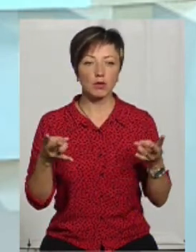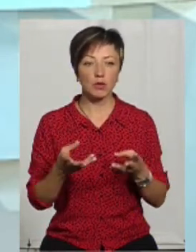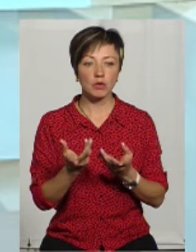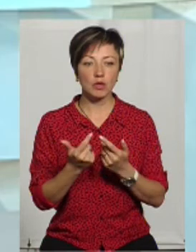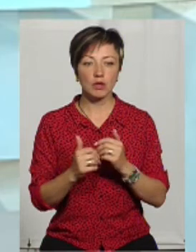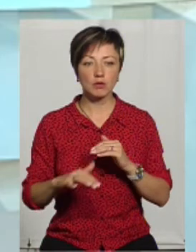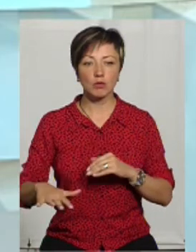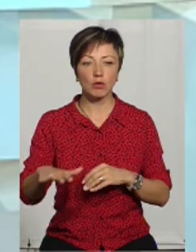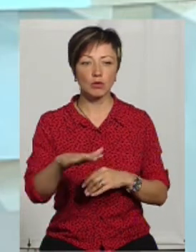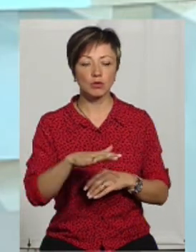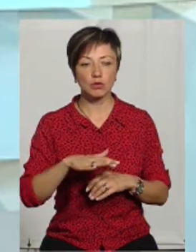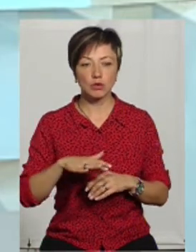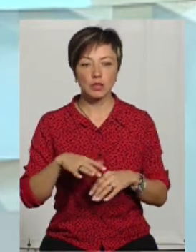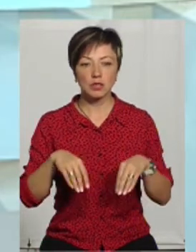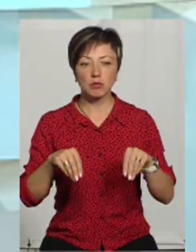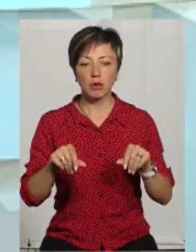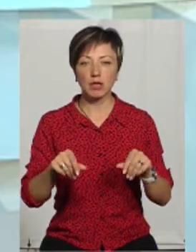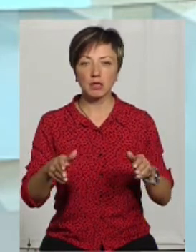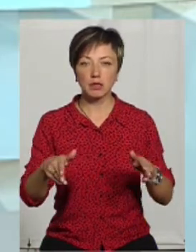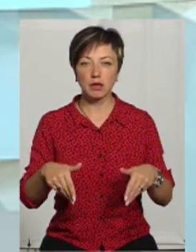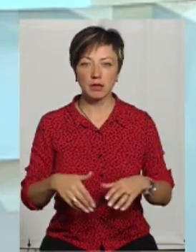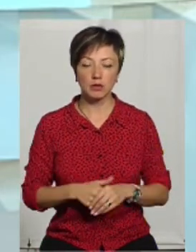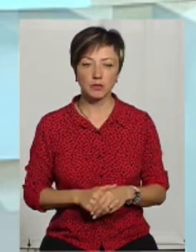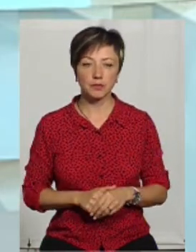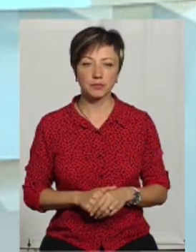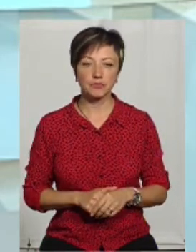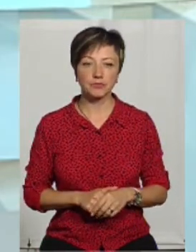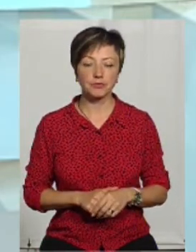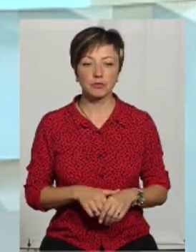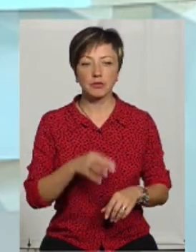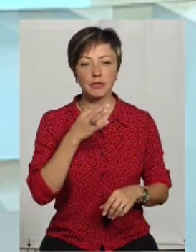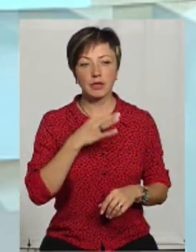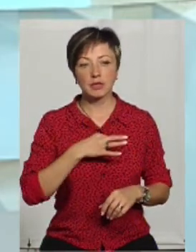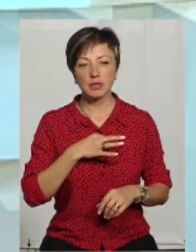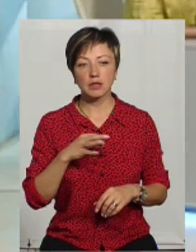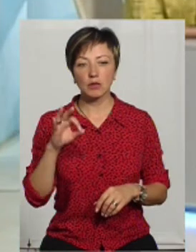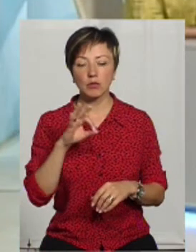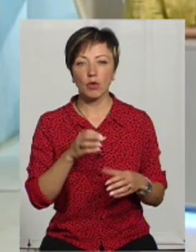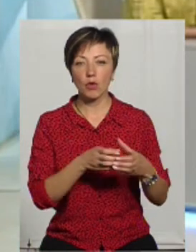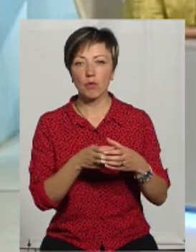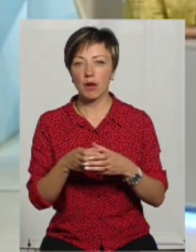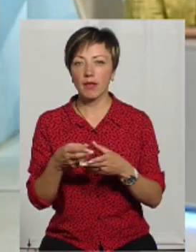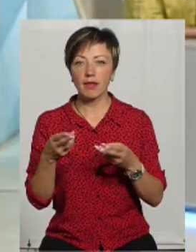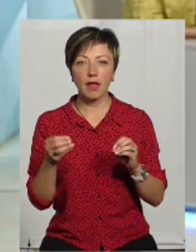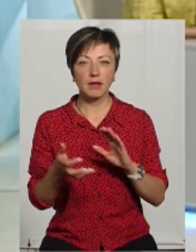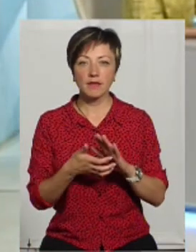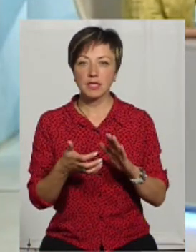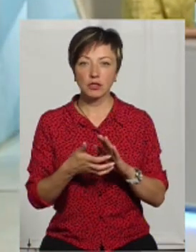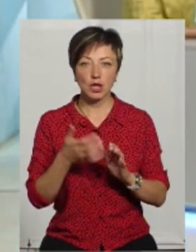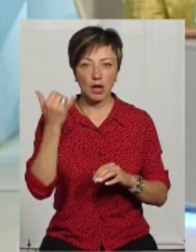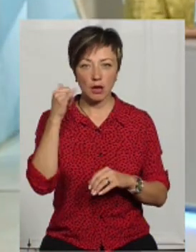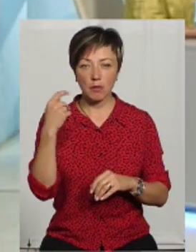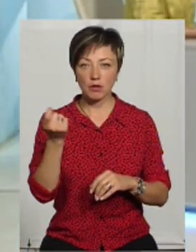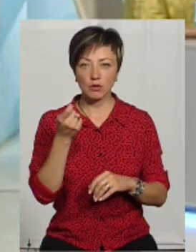кількість, площу земельних длянок для виписання ходоби. Скажіть, а стосовно тих громад, де не вистачає пасовищ?